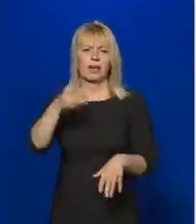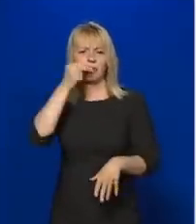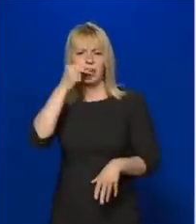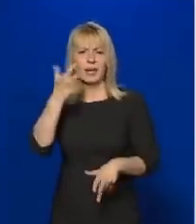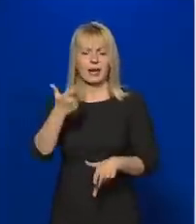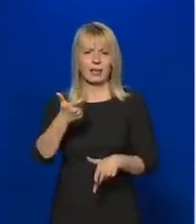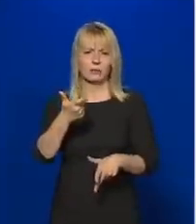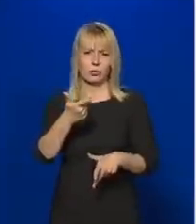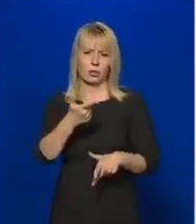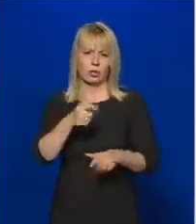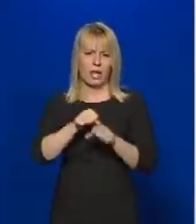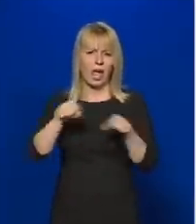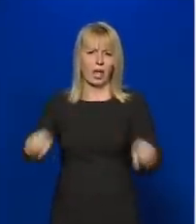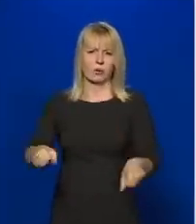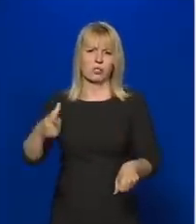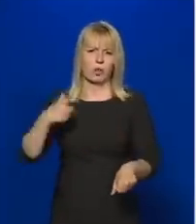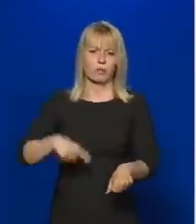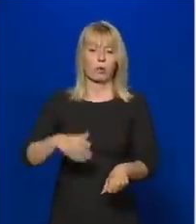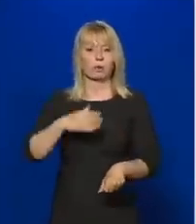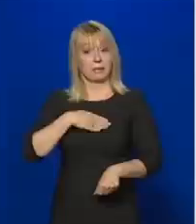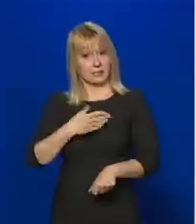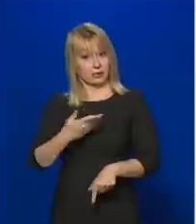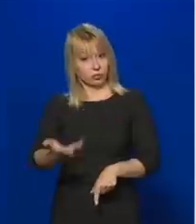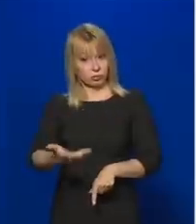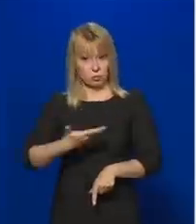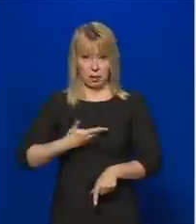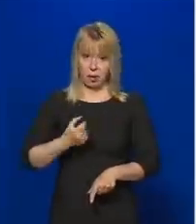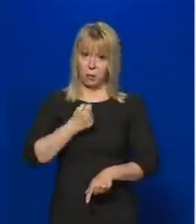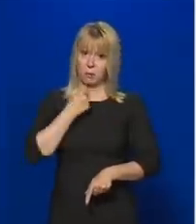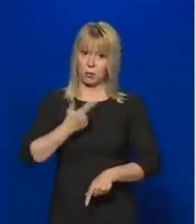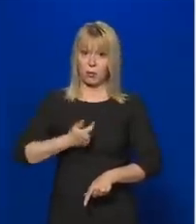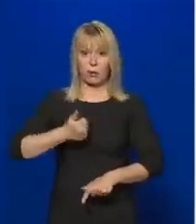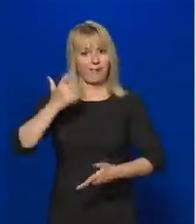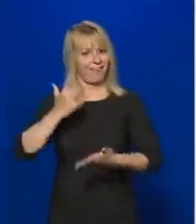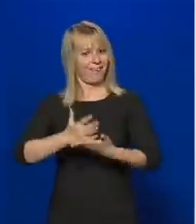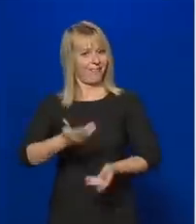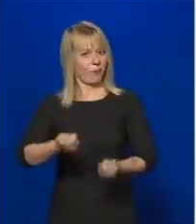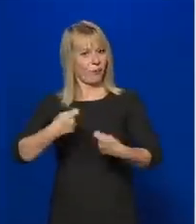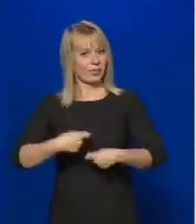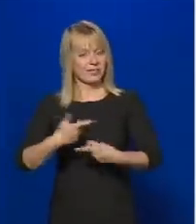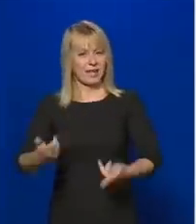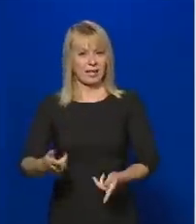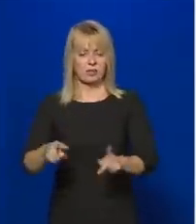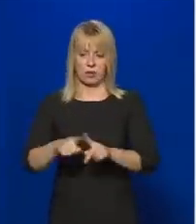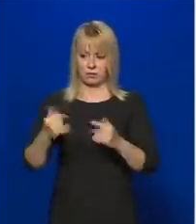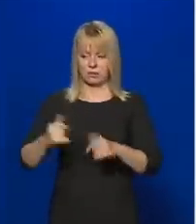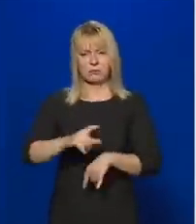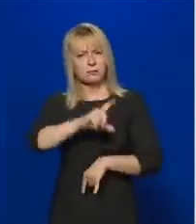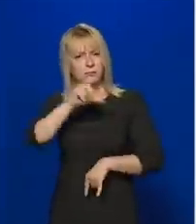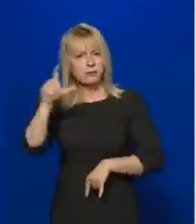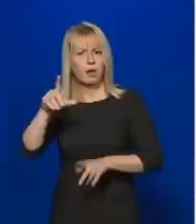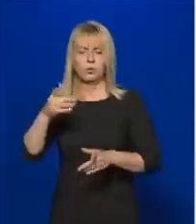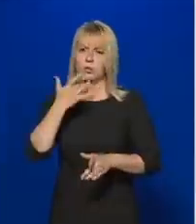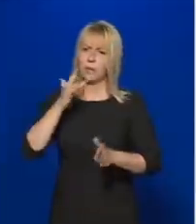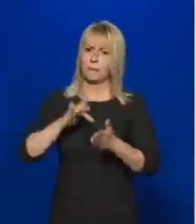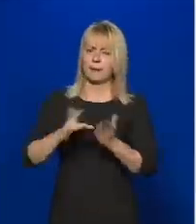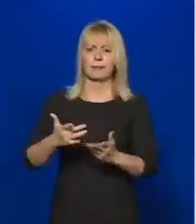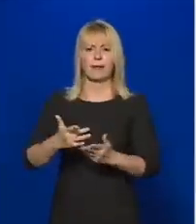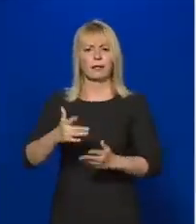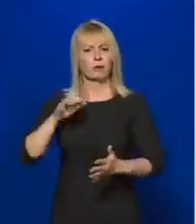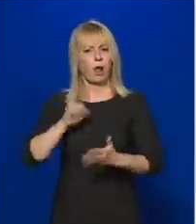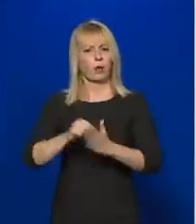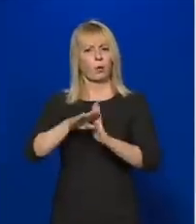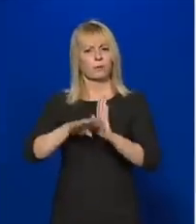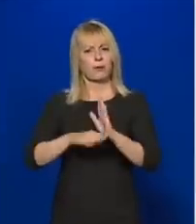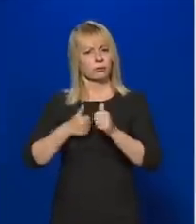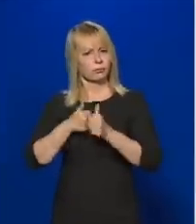Magyarországon, jobb osztályzatot ad, mint akkor, amikor évek óta a gyűlökezési joggyakorlása, példás, alkotmányos keretek